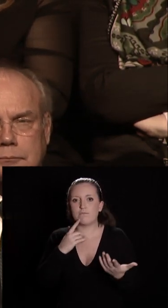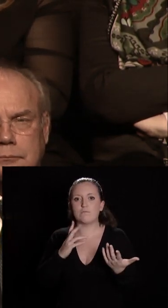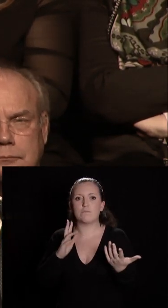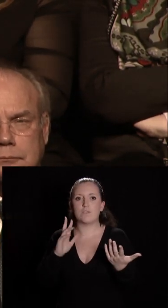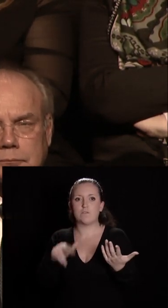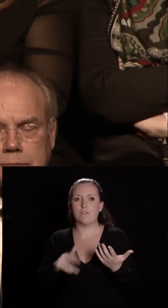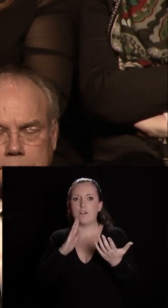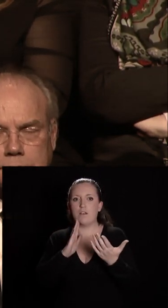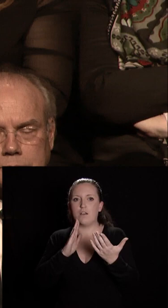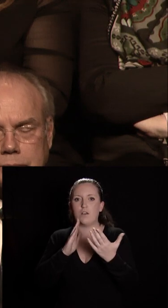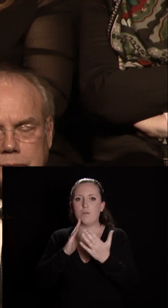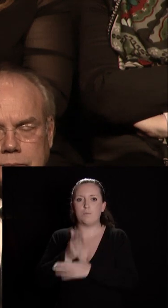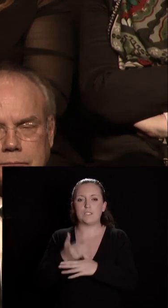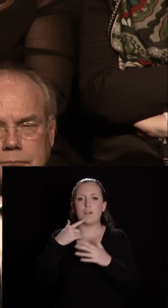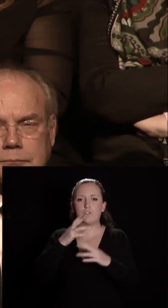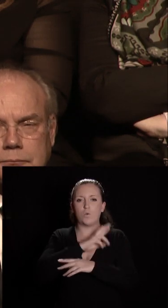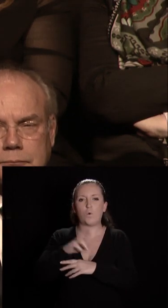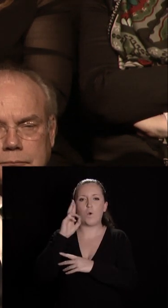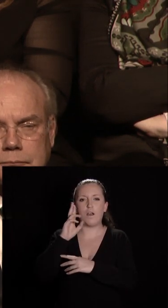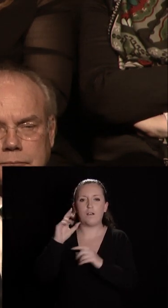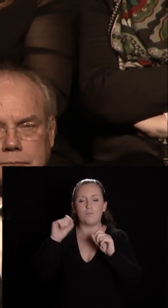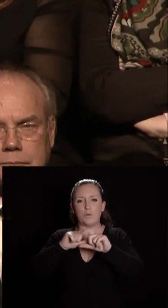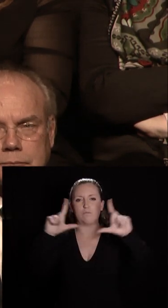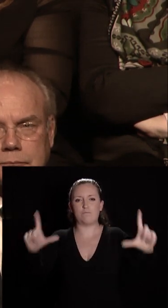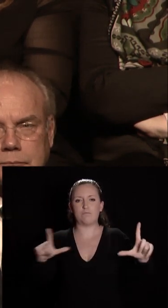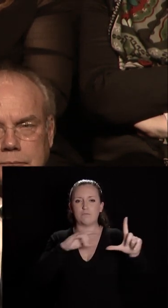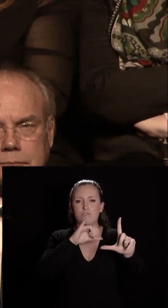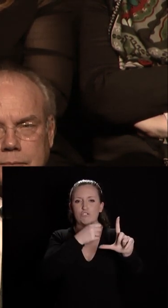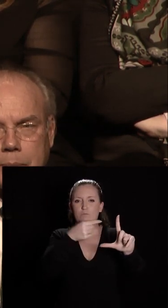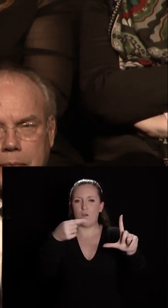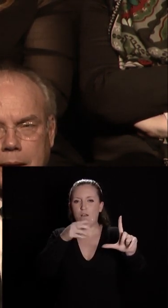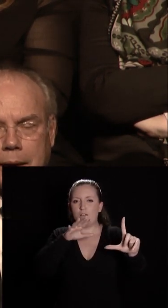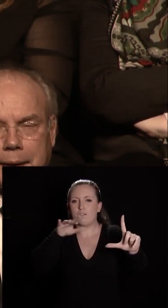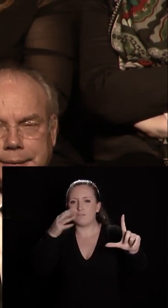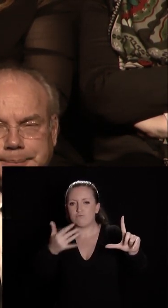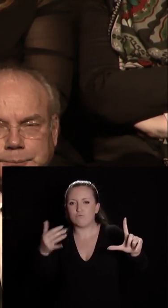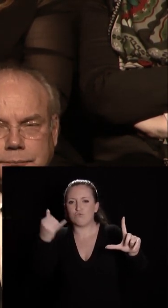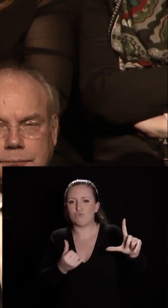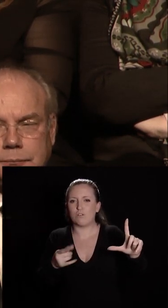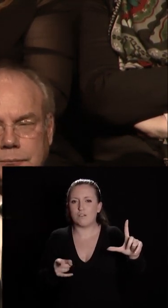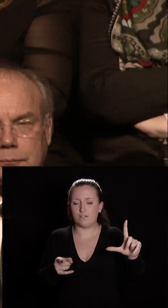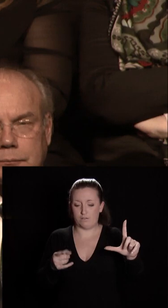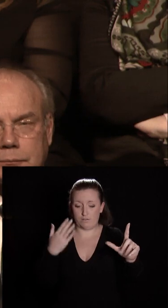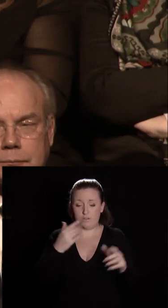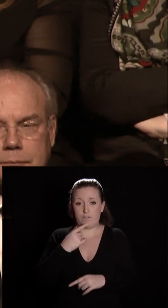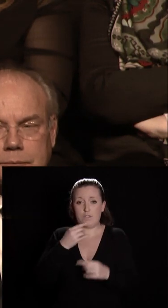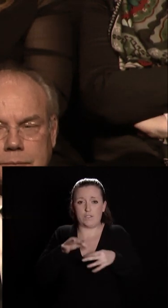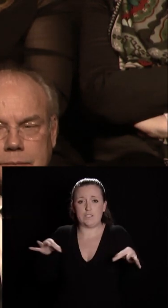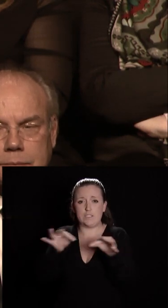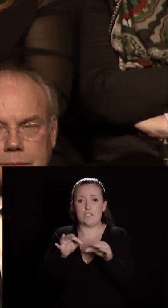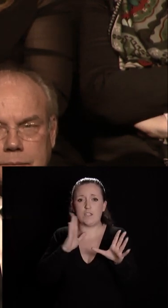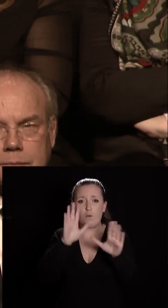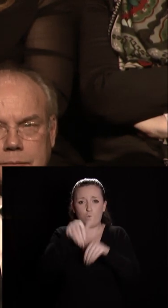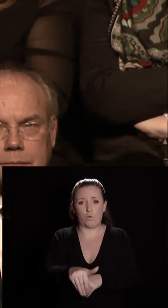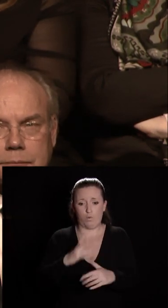roi à l'entrée de l'escalier d'honneur pour signifier aux Dijonaises et aux touristes d'une part que la salle des tombeaux reste accessible pendant ces derniers